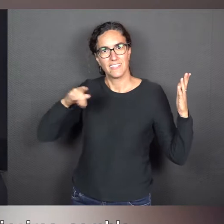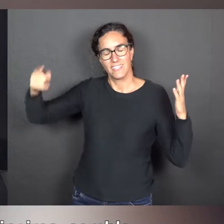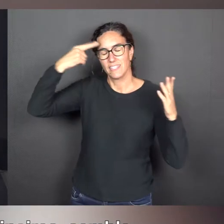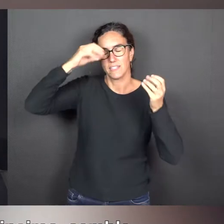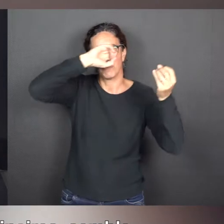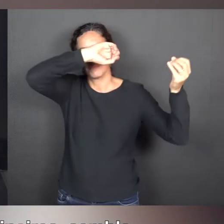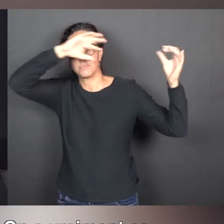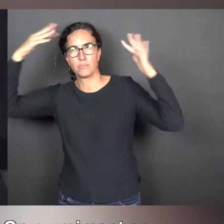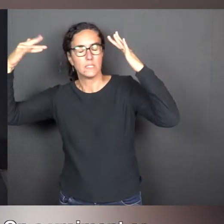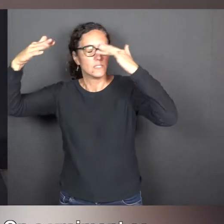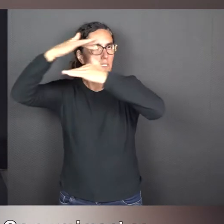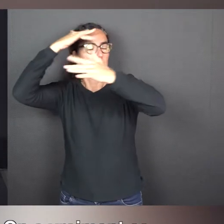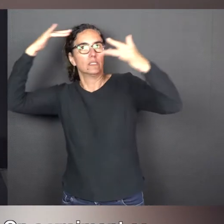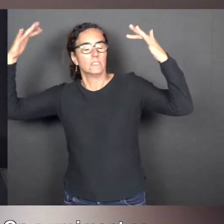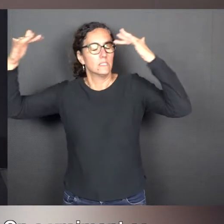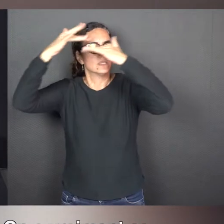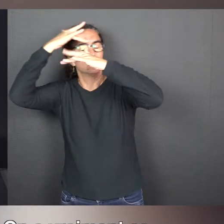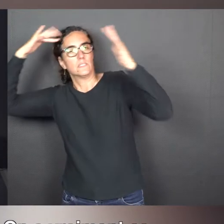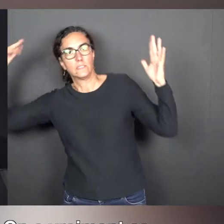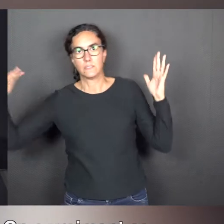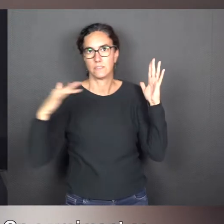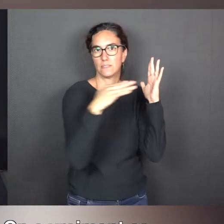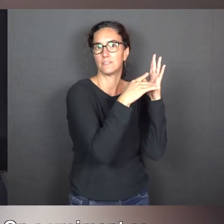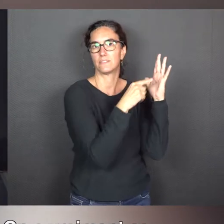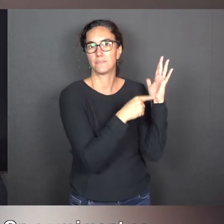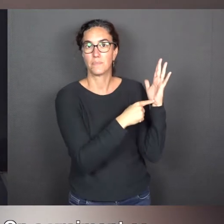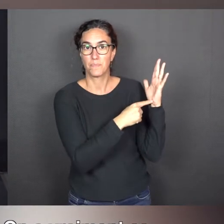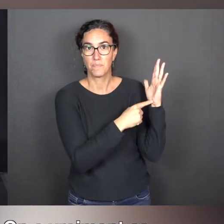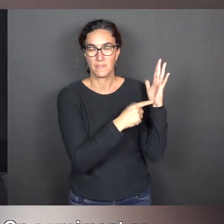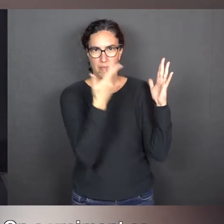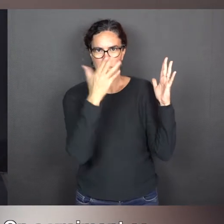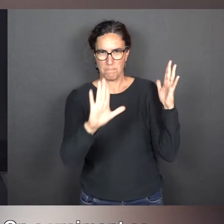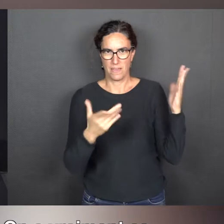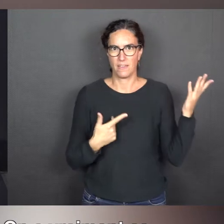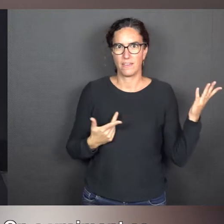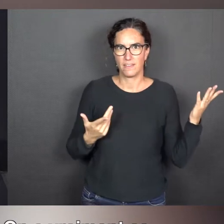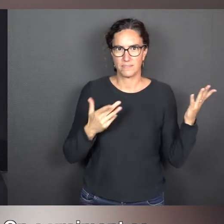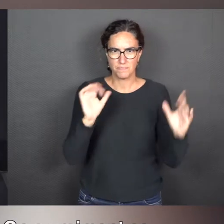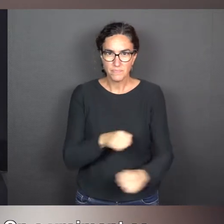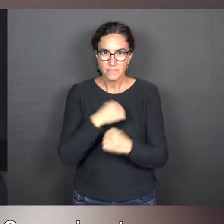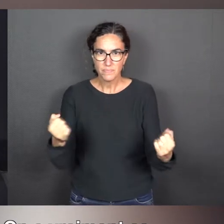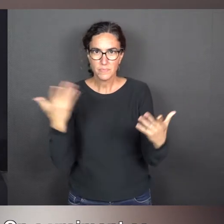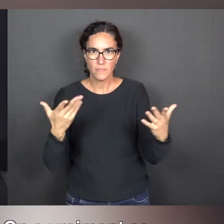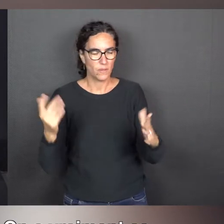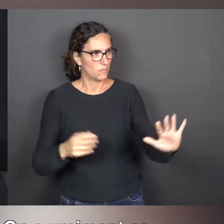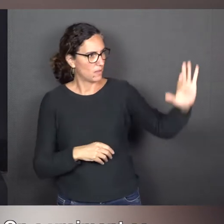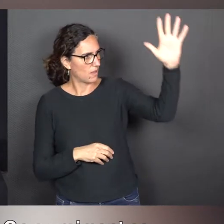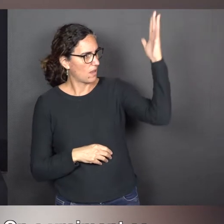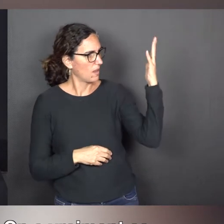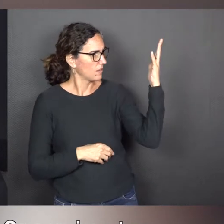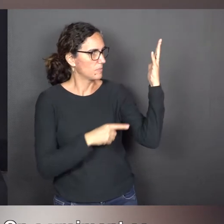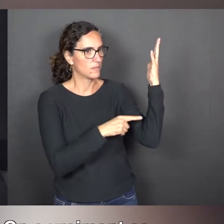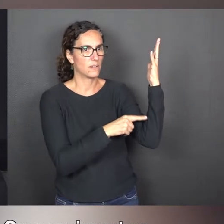et une imagination qui la dévorerait. On a vraiment ce contraste entre cet arbre à la fois